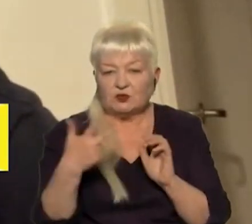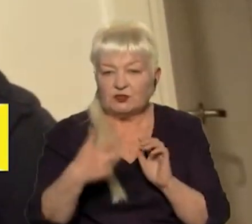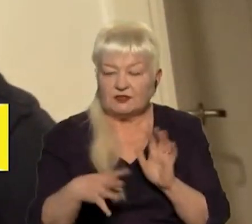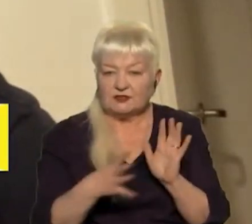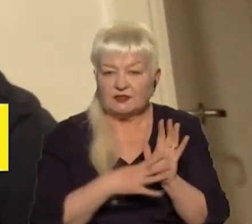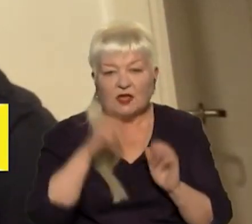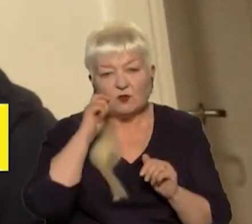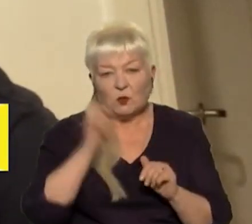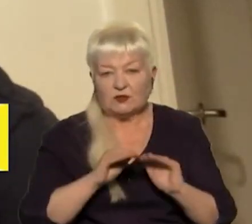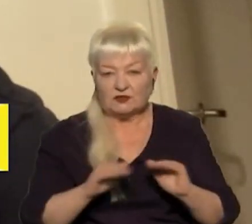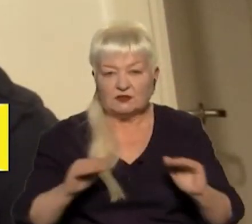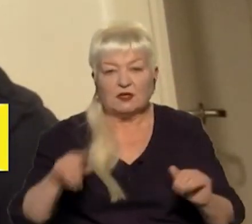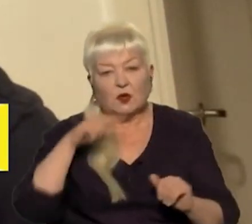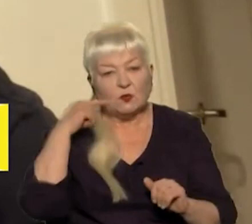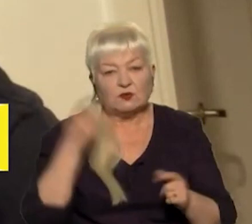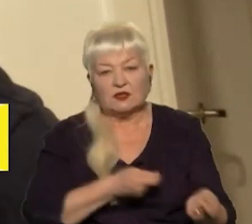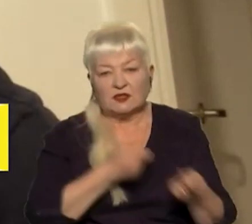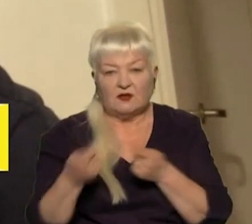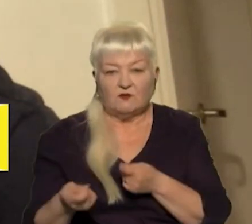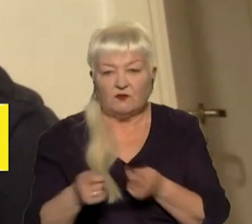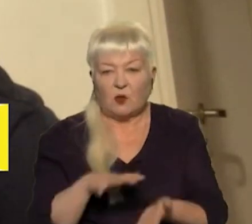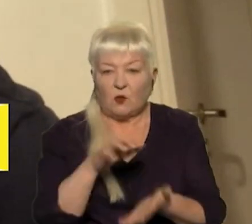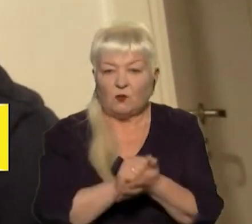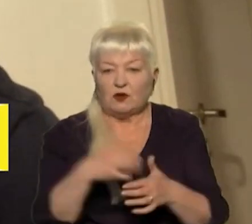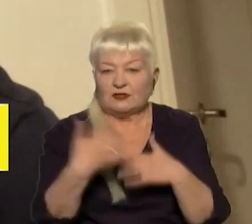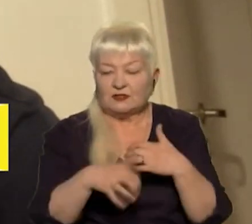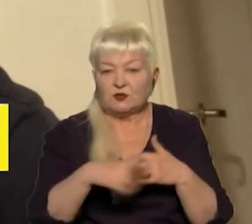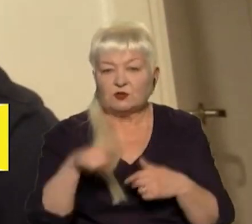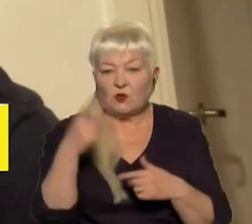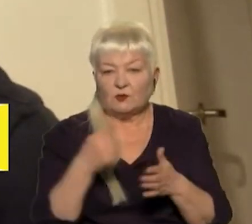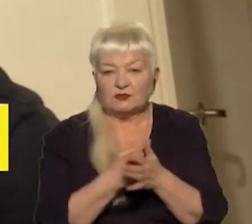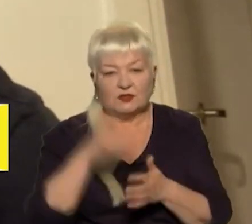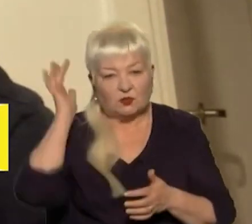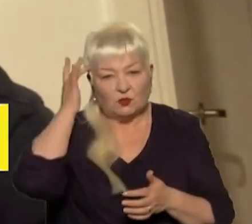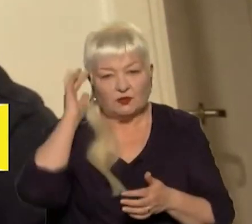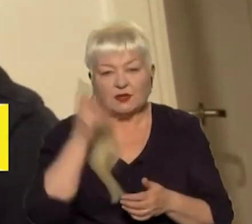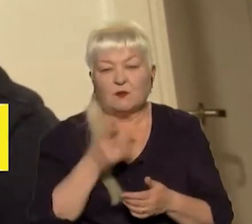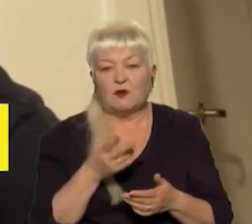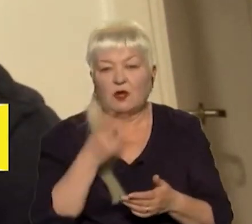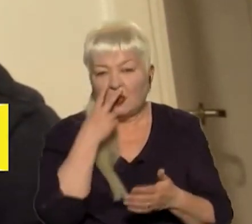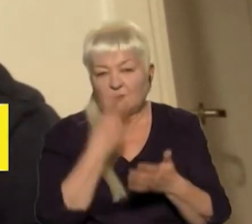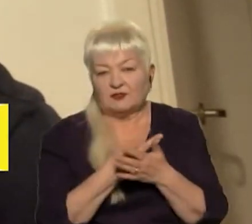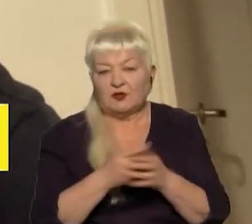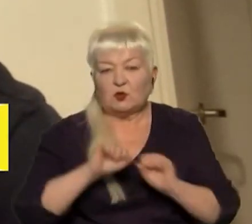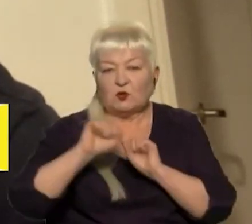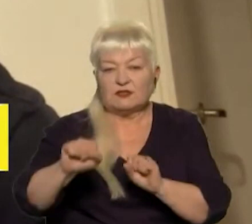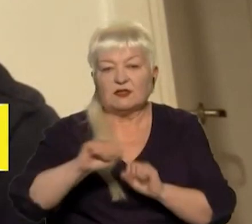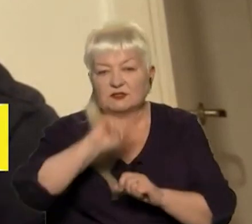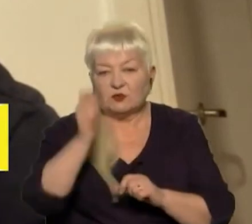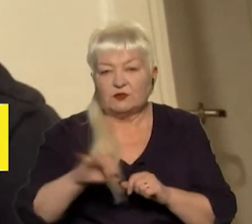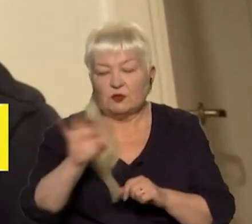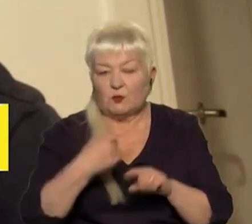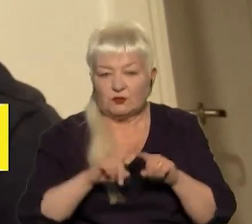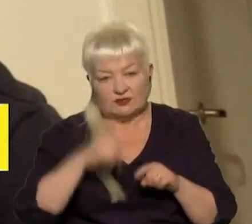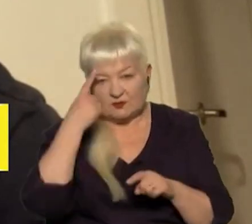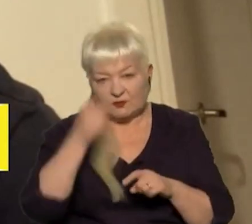українських дітей росіяни вивезли з окупованої Херсонської області до Криму під виглядом захисту від війни. Про це повідомив голова